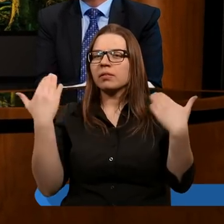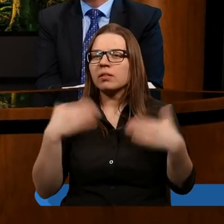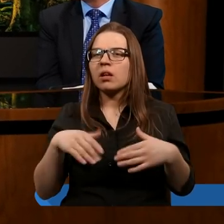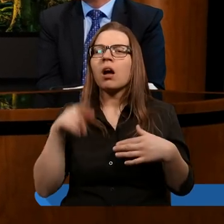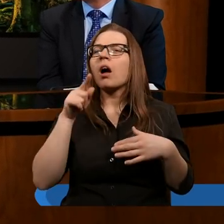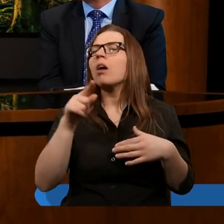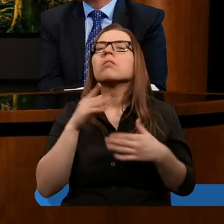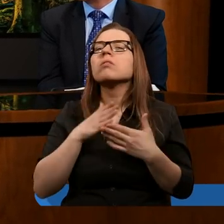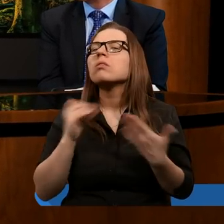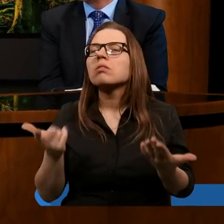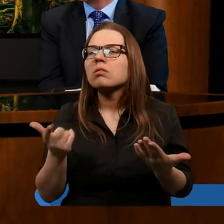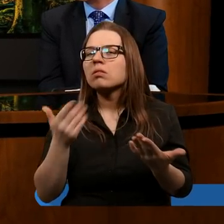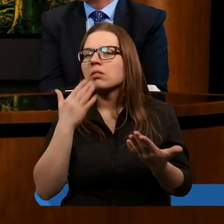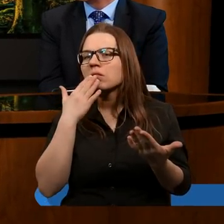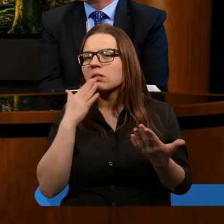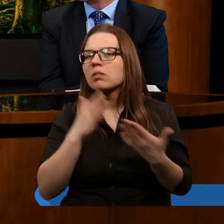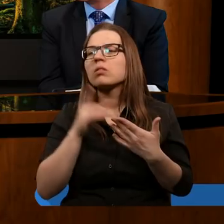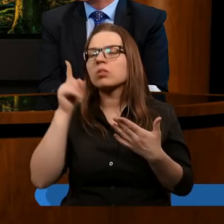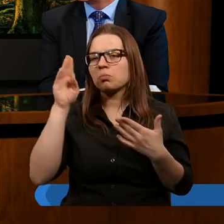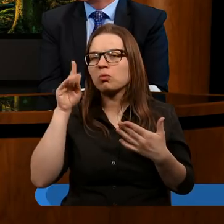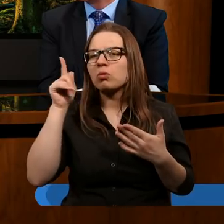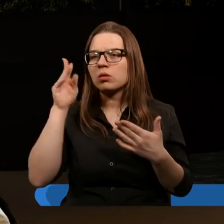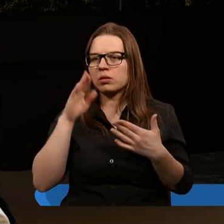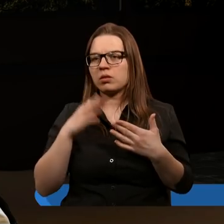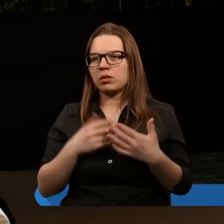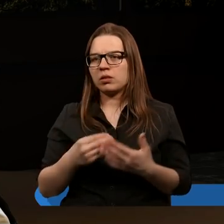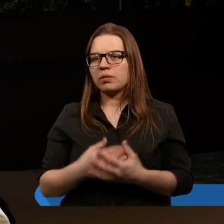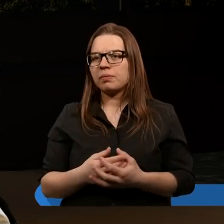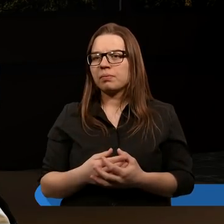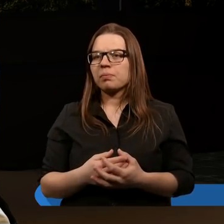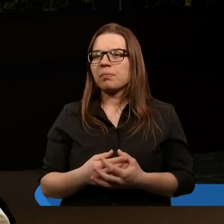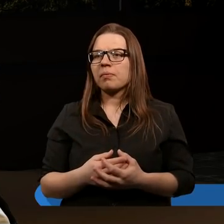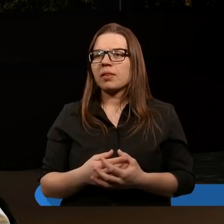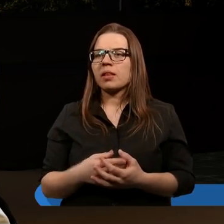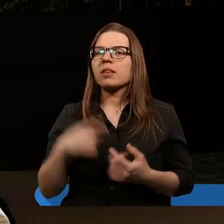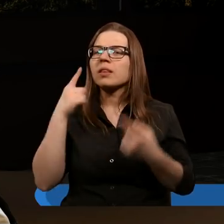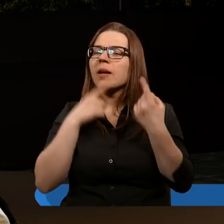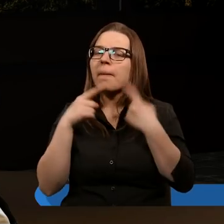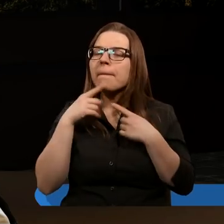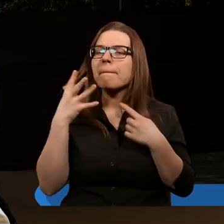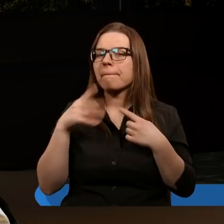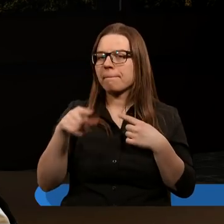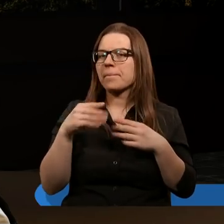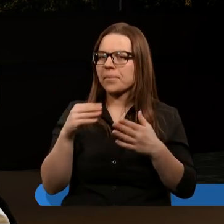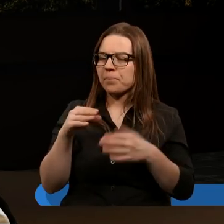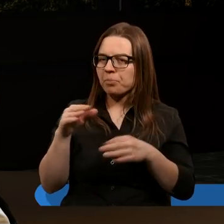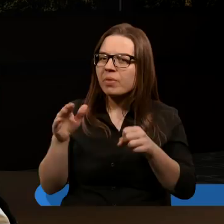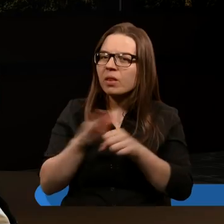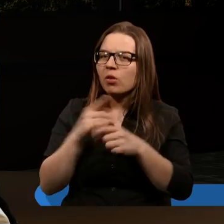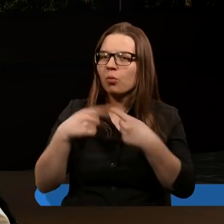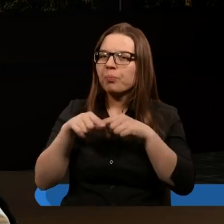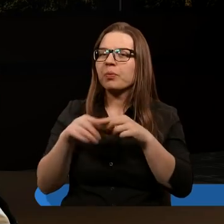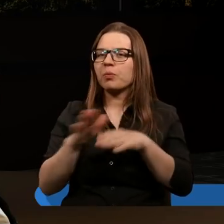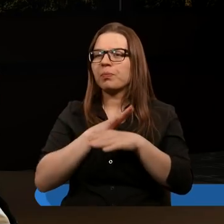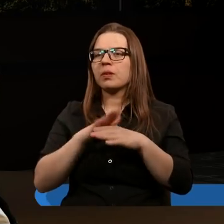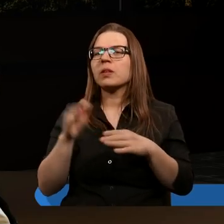A ona tylko powtarzała jestem chrześcijanką. Może taką myślą uzupełnię, ponieważ można